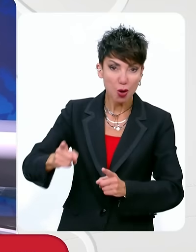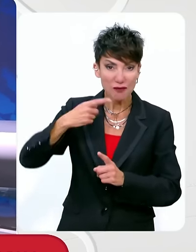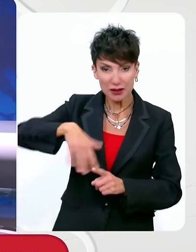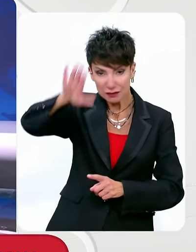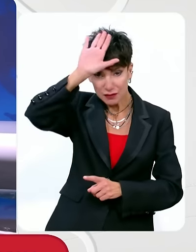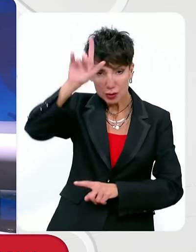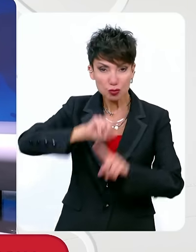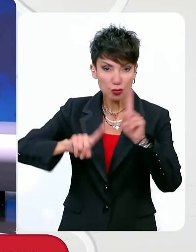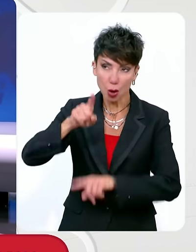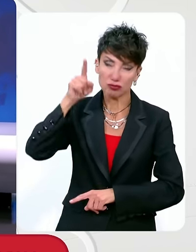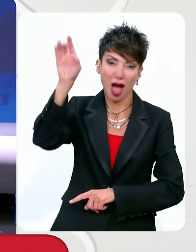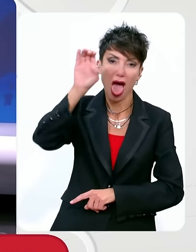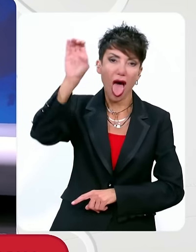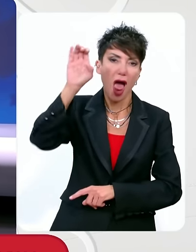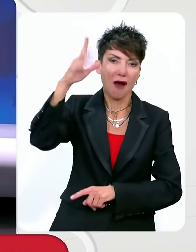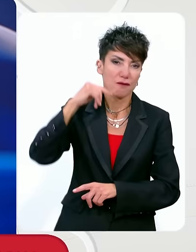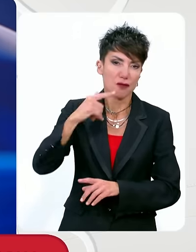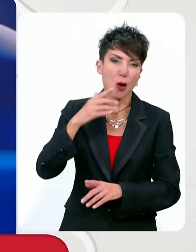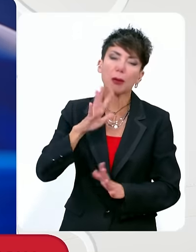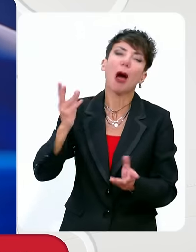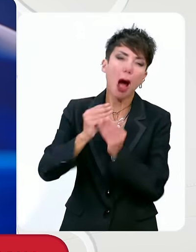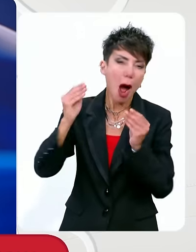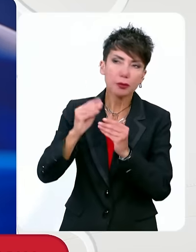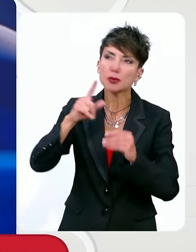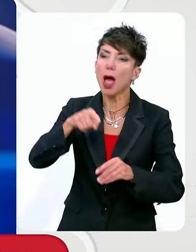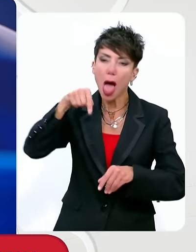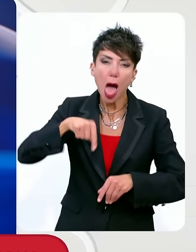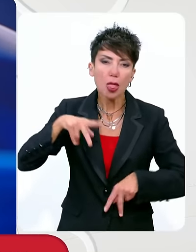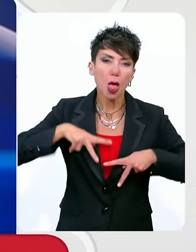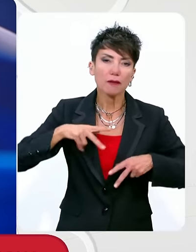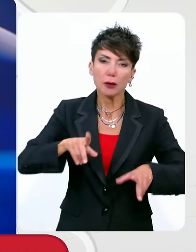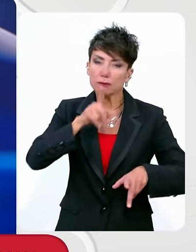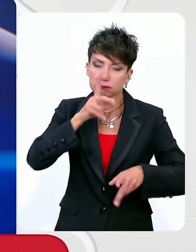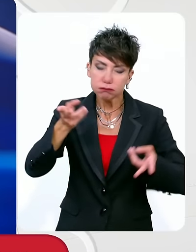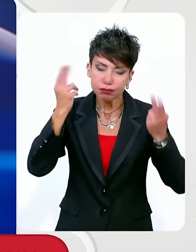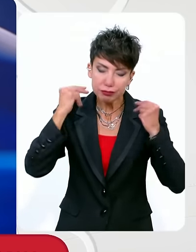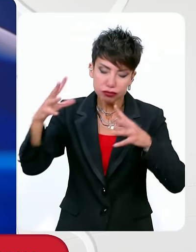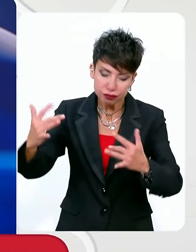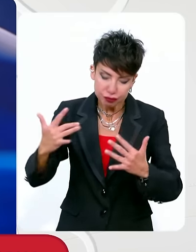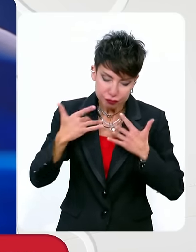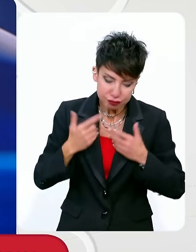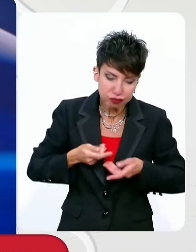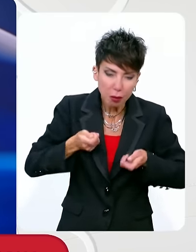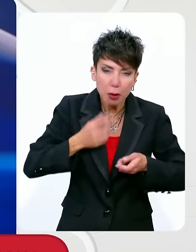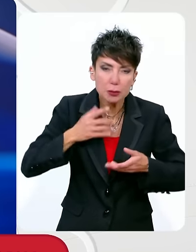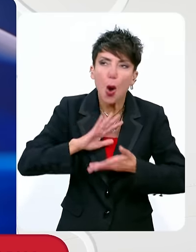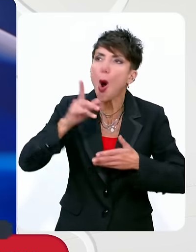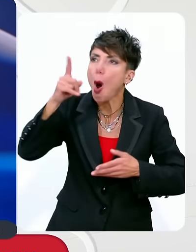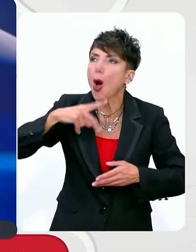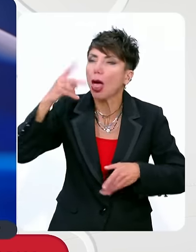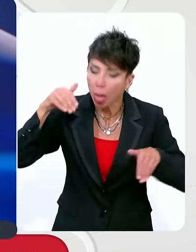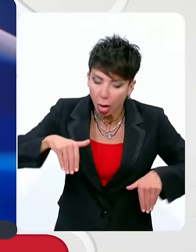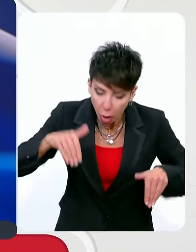ζήτημα εδώ το ΚΚΕ να είναι πολύ σχηρό γιατί δεν έχει δεσμεύσεις, δεν έχει εξαρτήσεις από τα λόμπη, από την